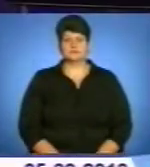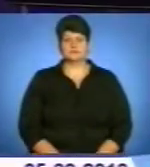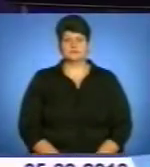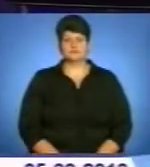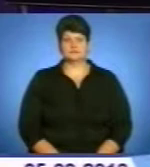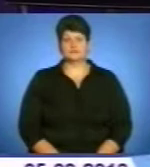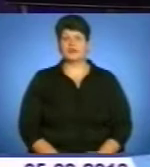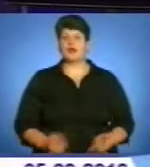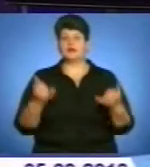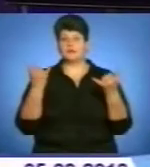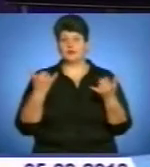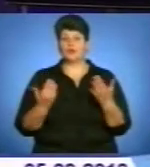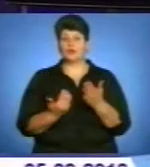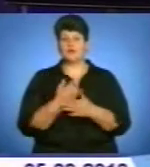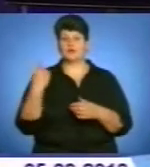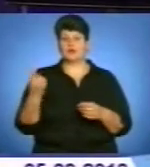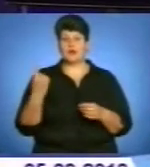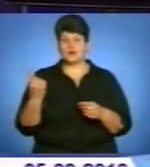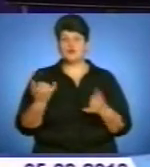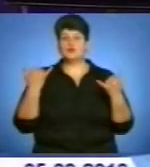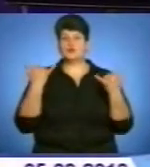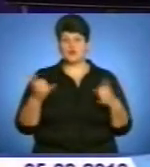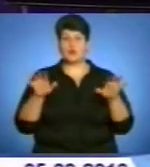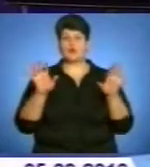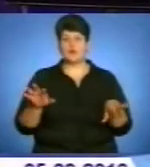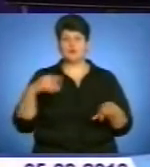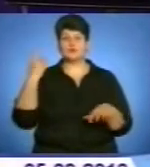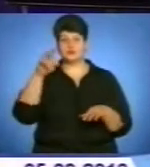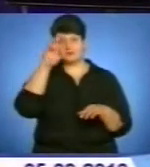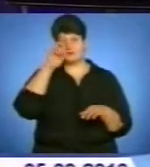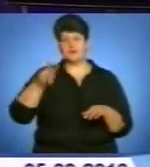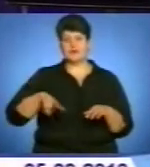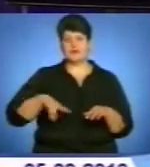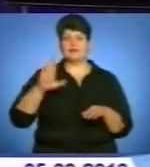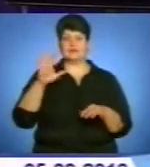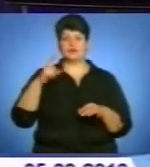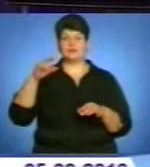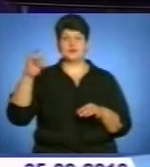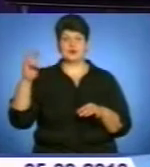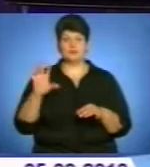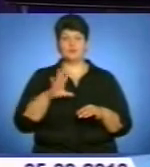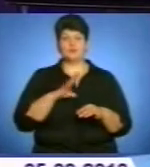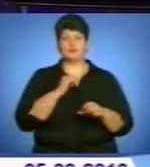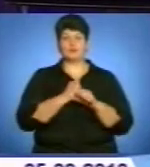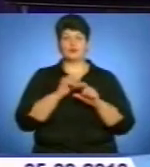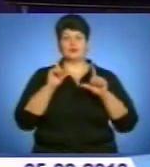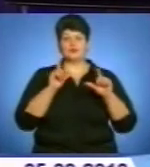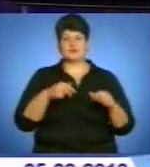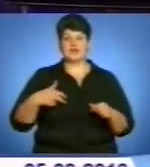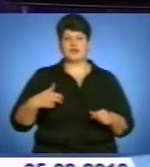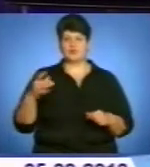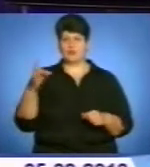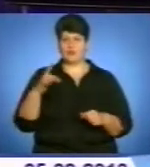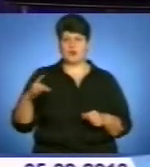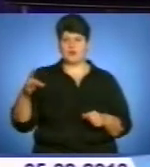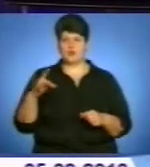А тепер до новин краю. Сьогодні голова облдержадміністрації Валентин Хоптян побував із робочою поїздкою у Заліщицькому